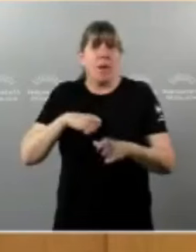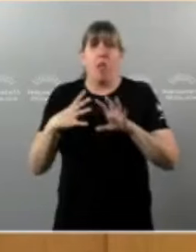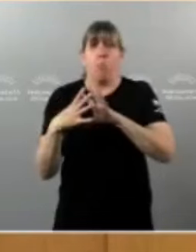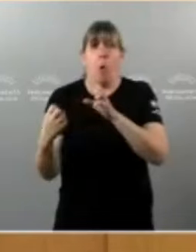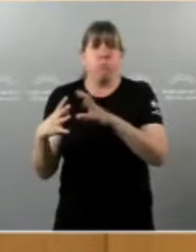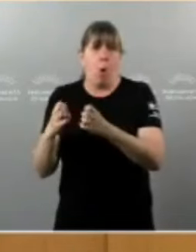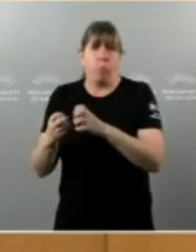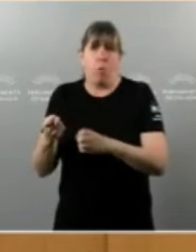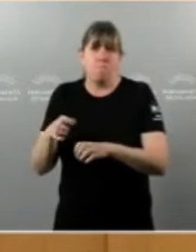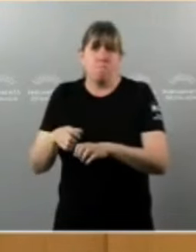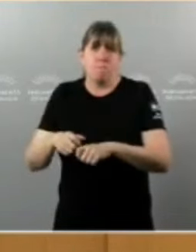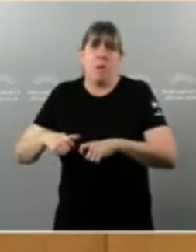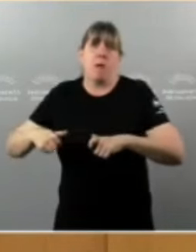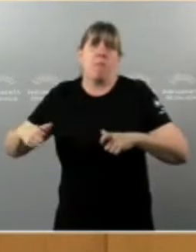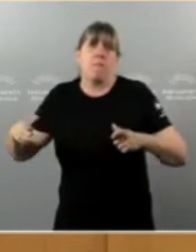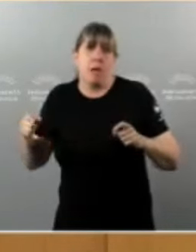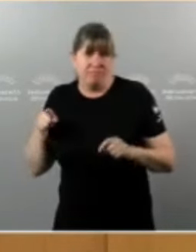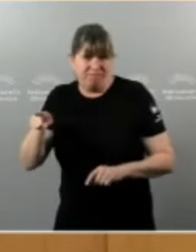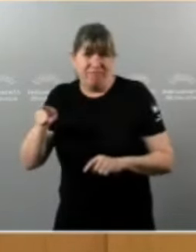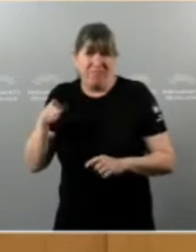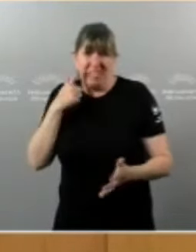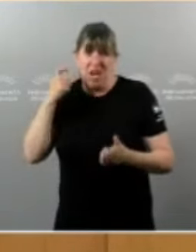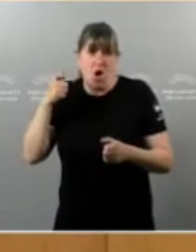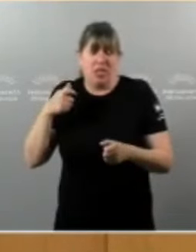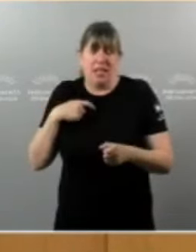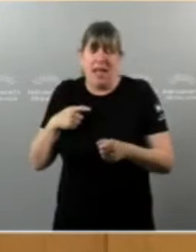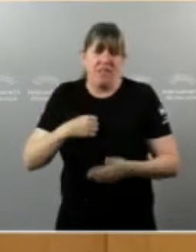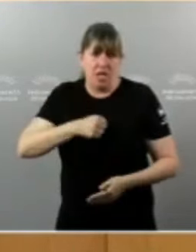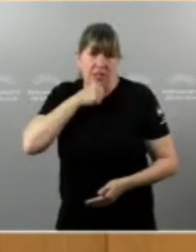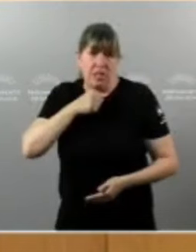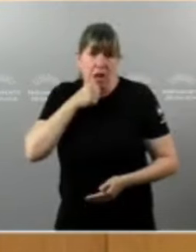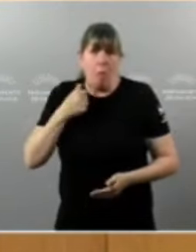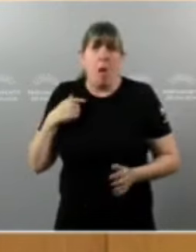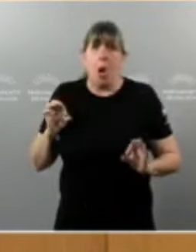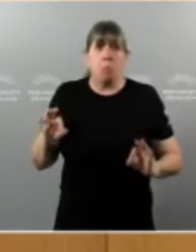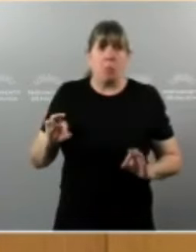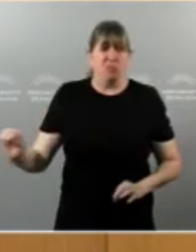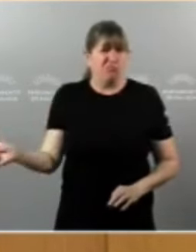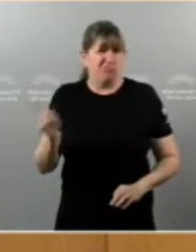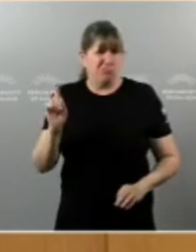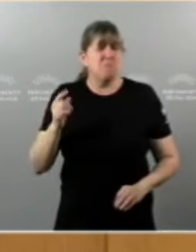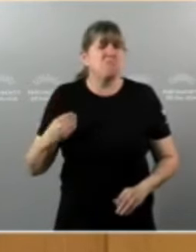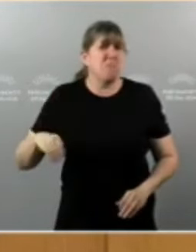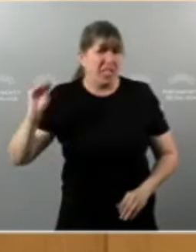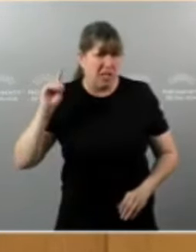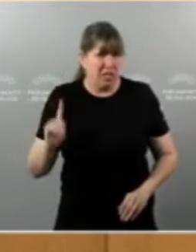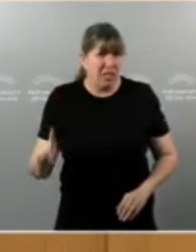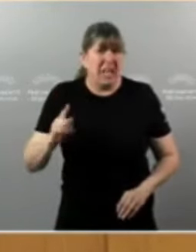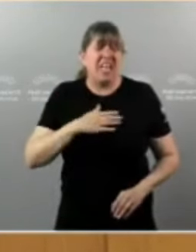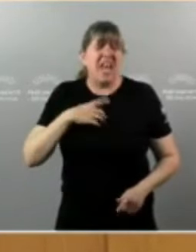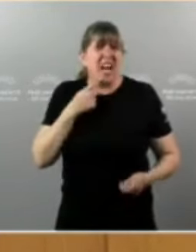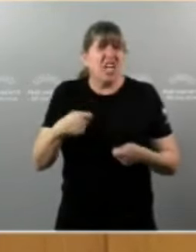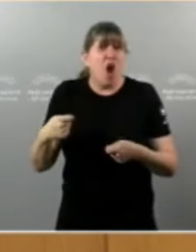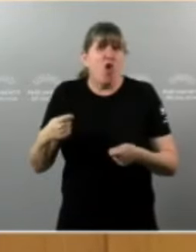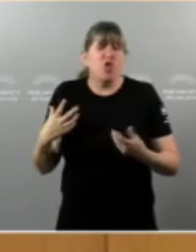É certo que o furor privatizador do PP non ten límites. Agora tamén queren que se faga negocio